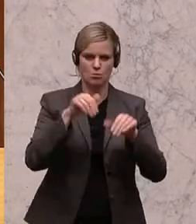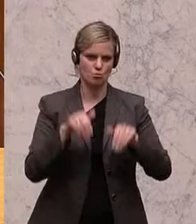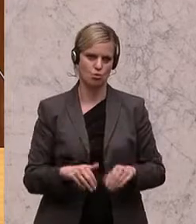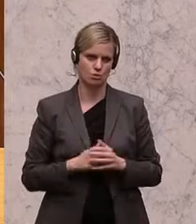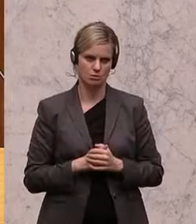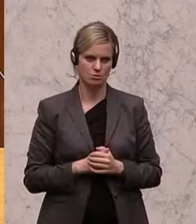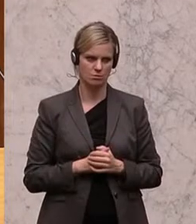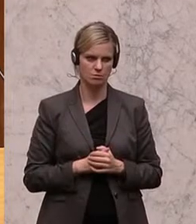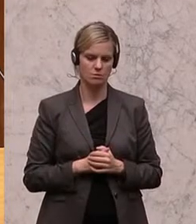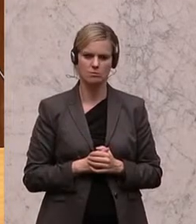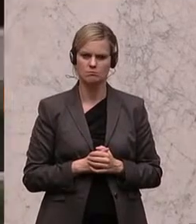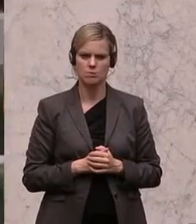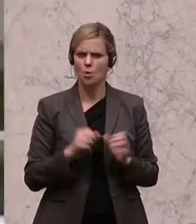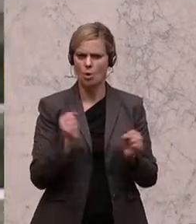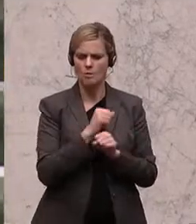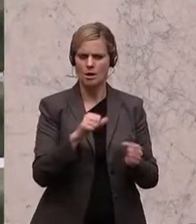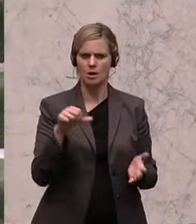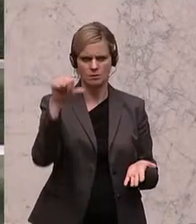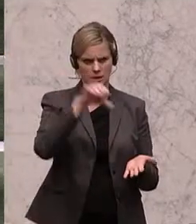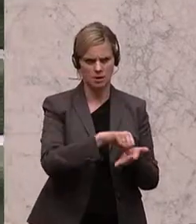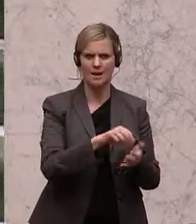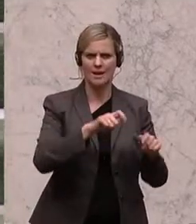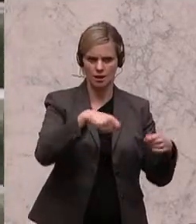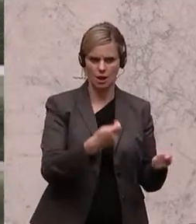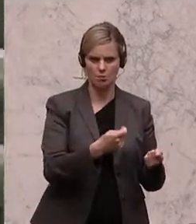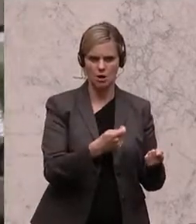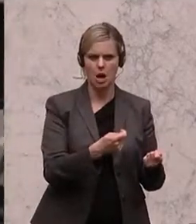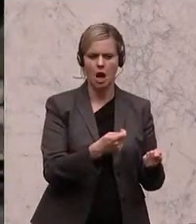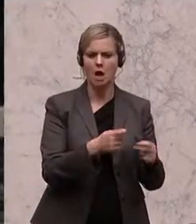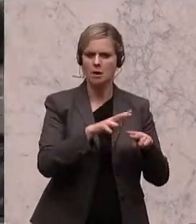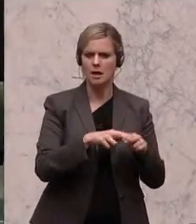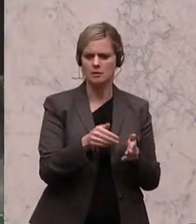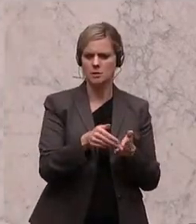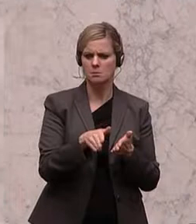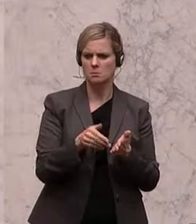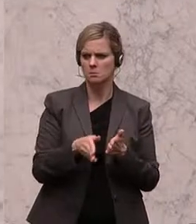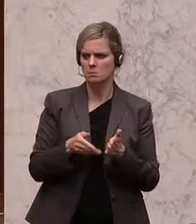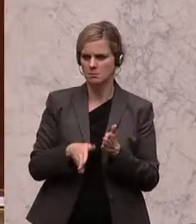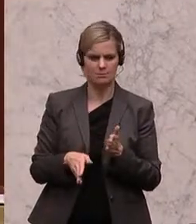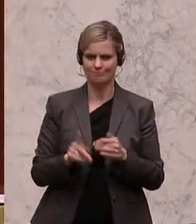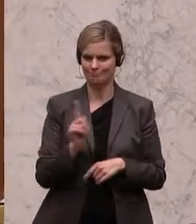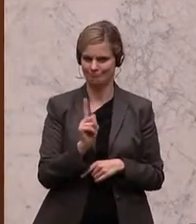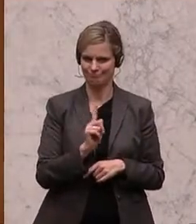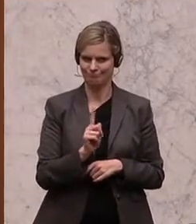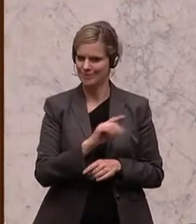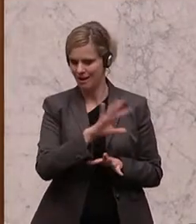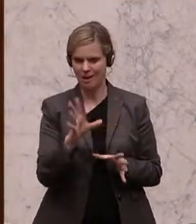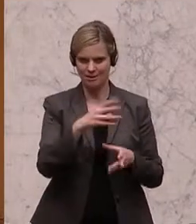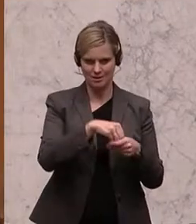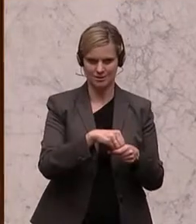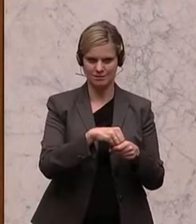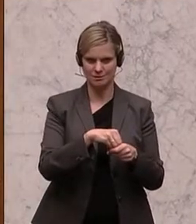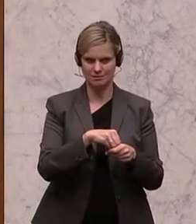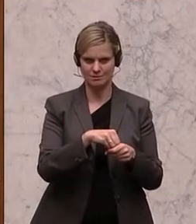kann nicht sein, dass es einen One-Stop-Shop gibt und das dann auf die Seite gewischt wird. Also Verfahrenskonzentration ja,